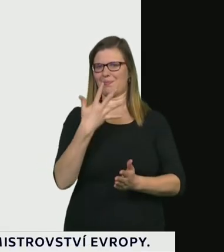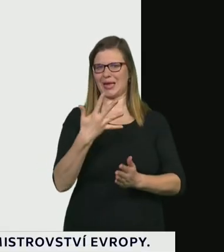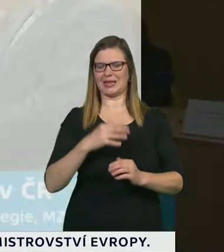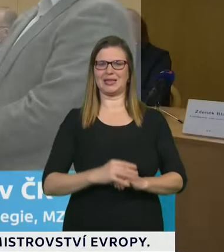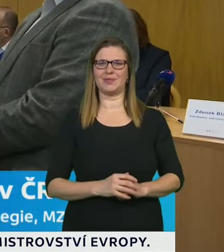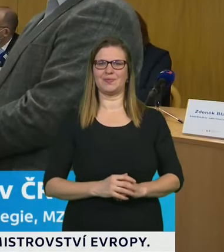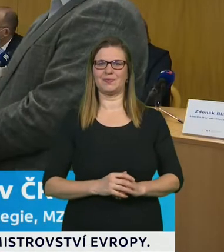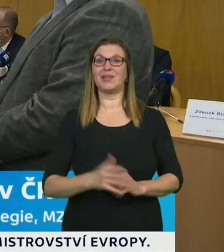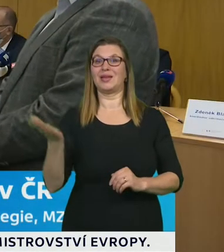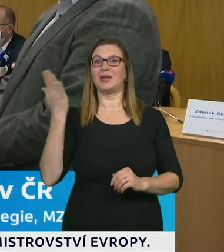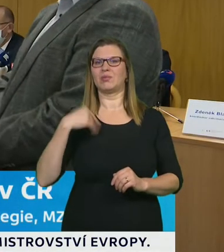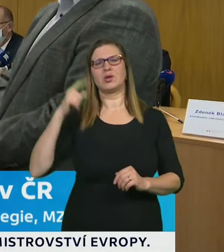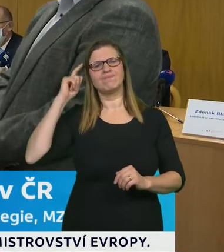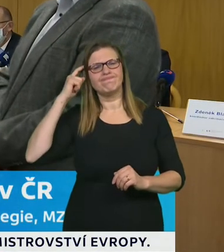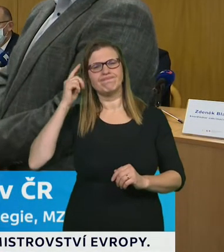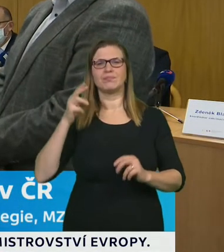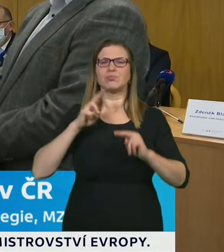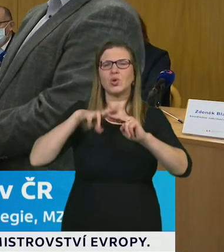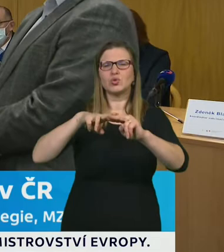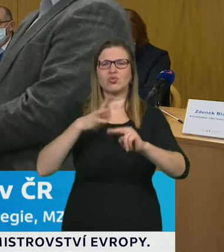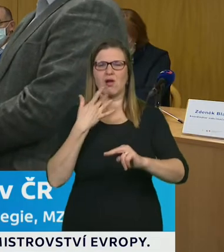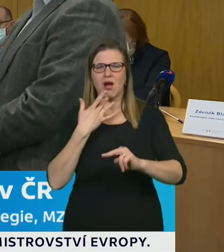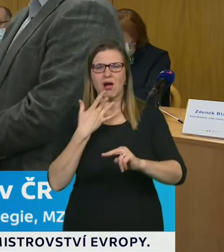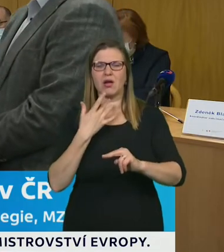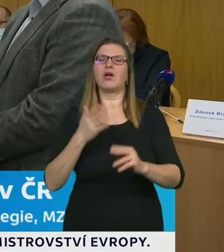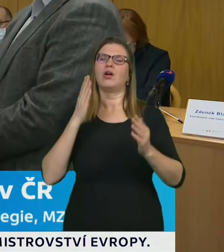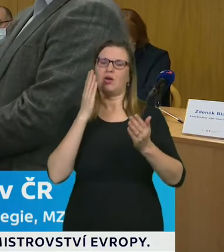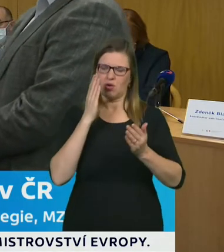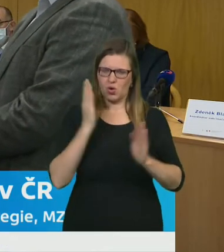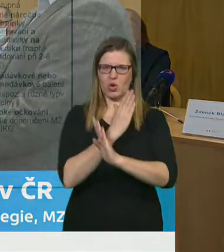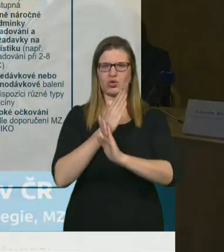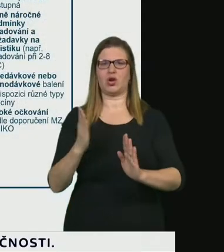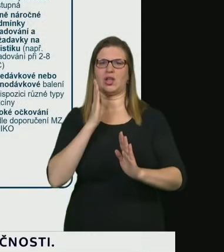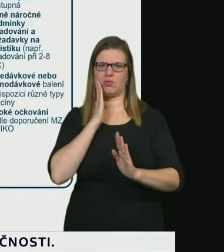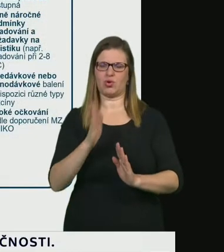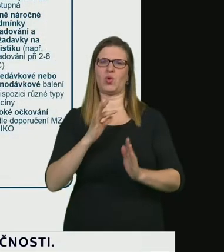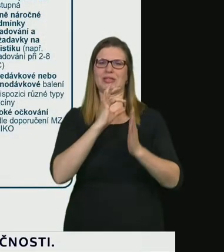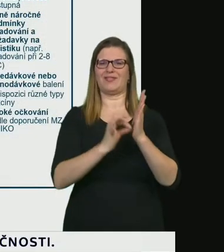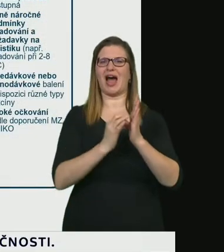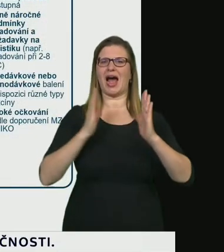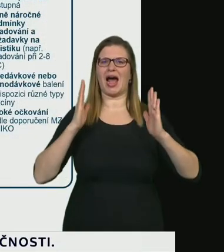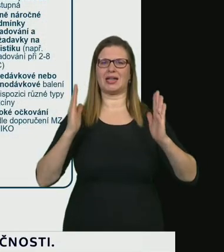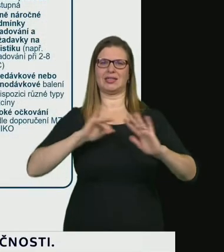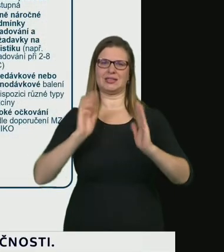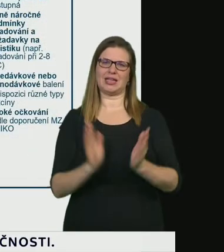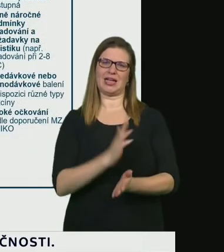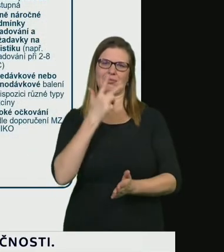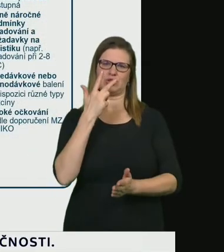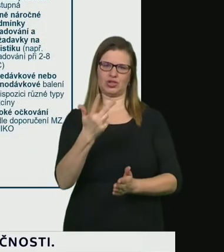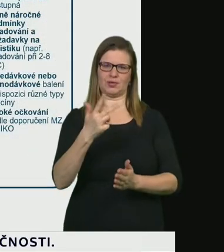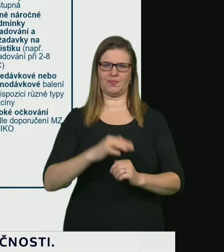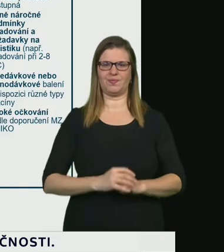postupnosti a časové osy byly definované tři fáze které vidíte na úvod toho slajdu a ty